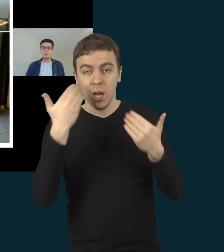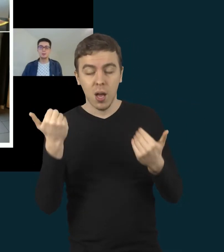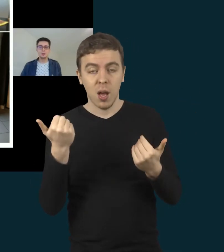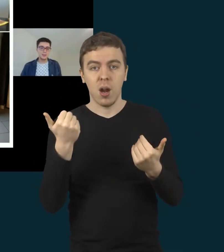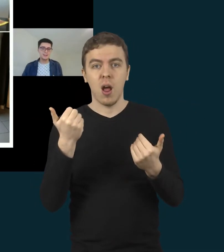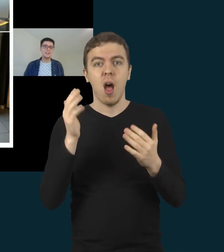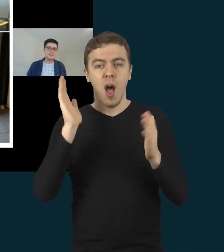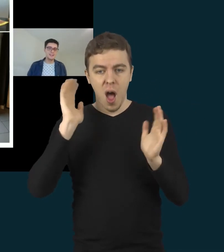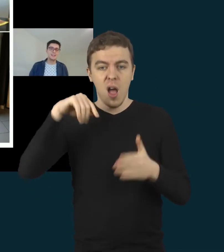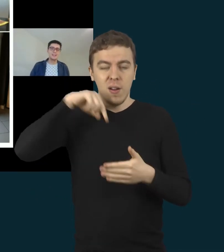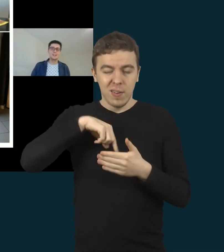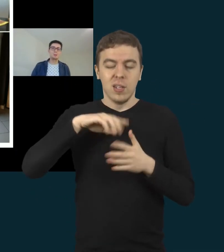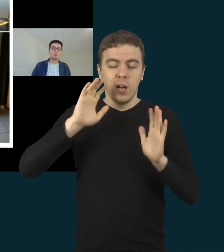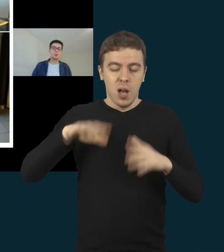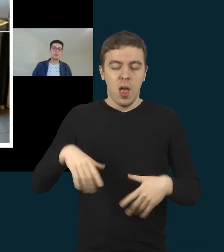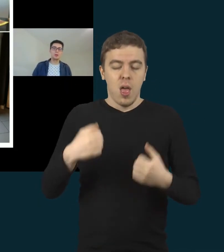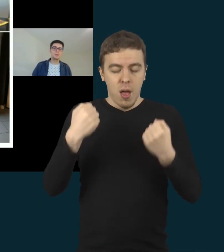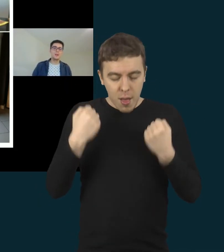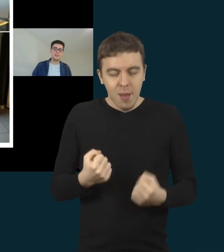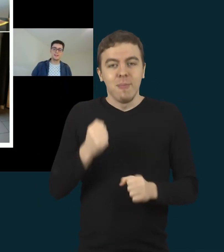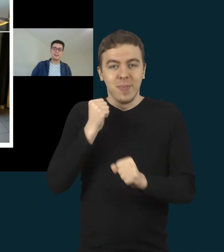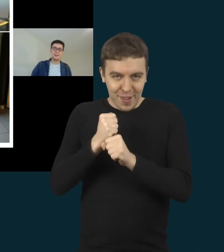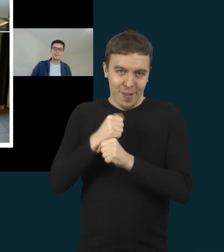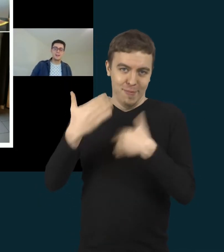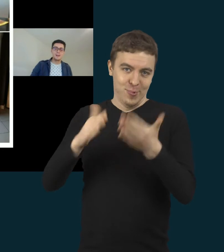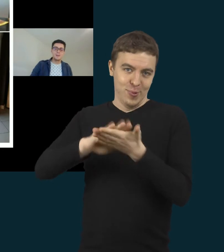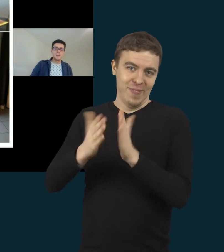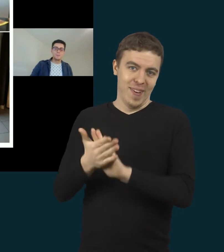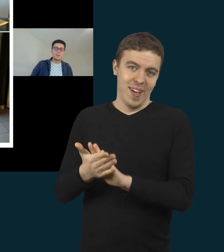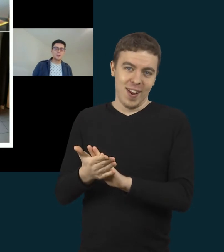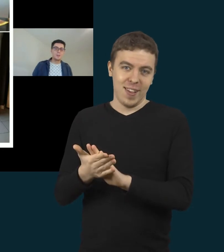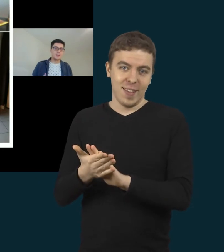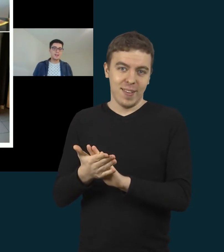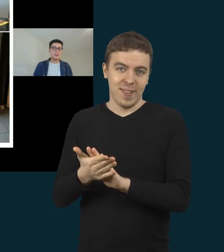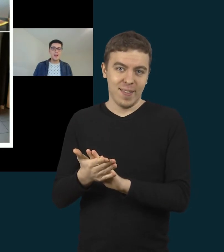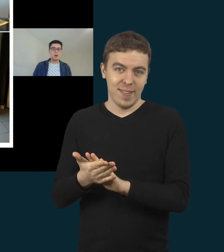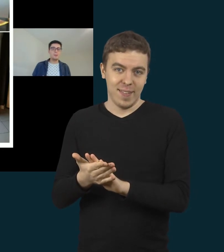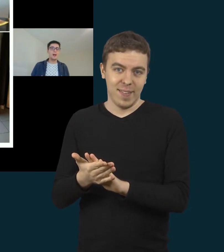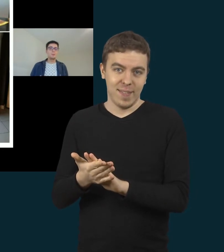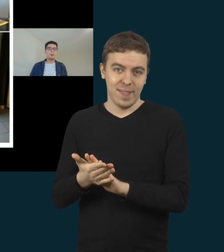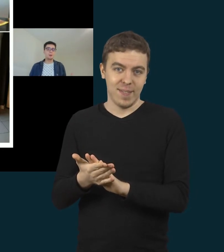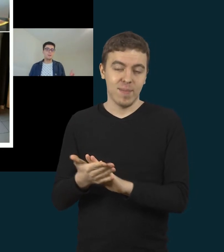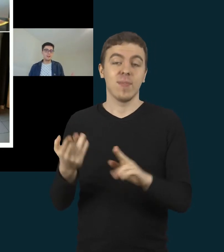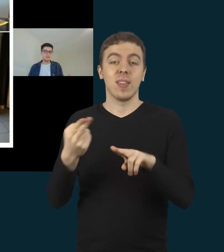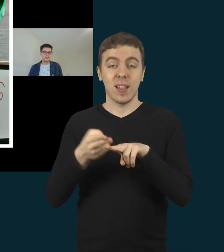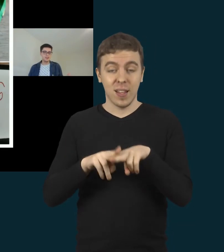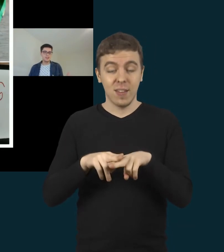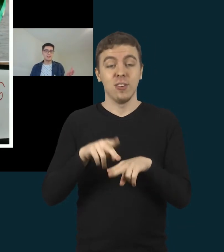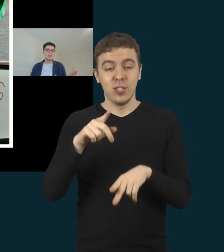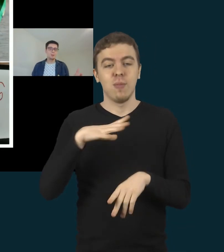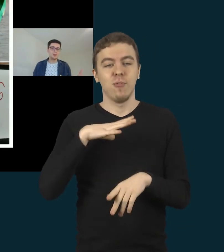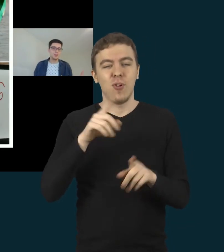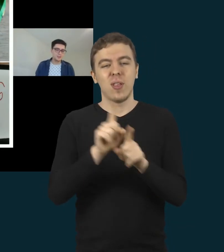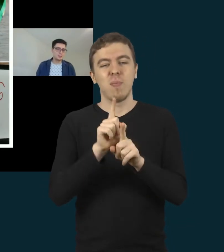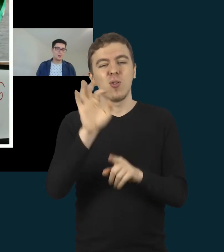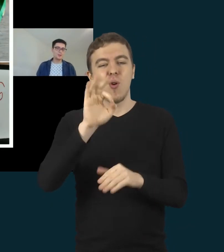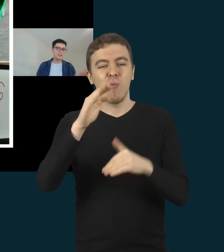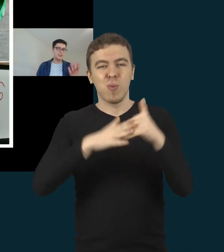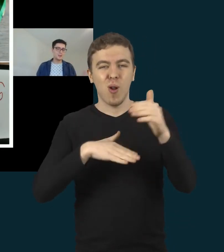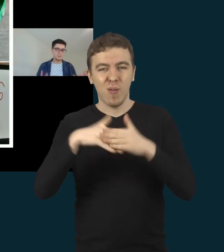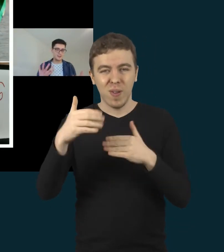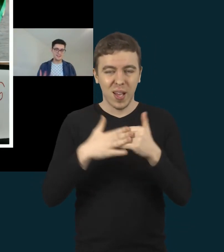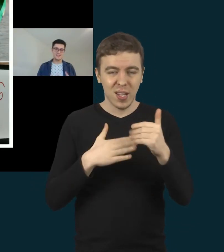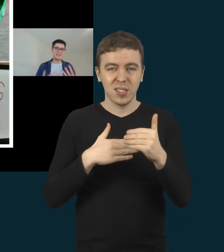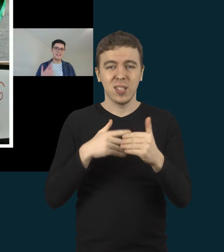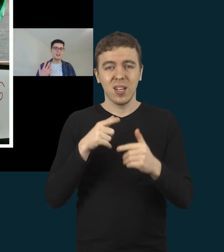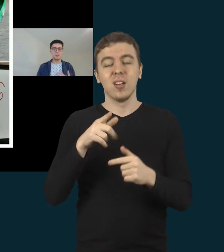išbandyti namų ruošos veiklą. Čia mes kalbėjome apie profesijas, tai irgi mokinys parodė, kaip jam